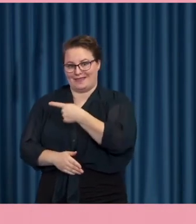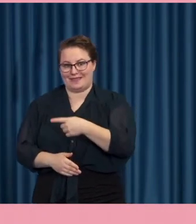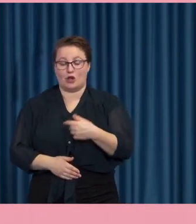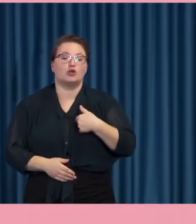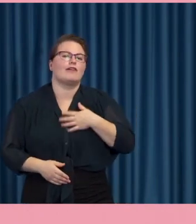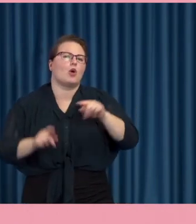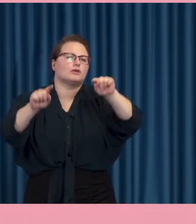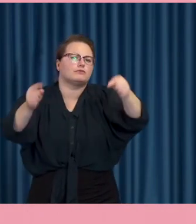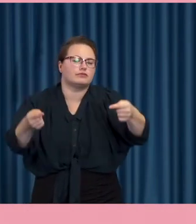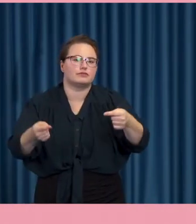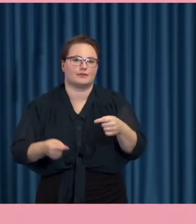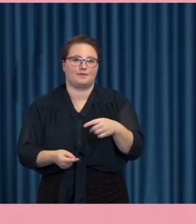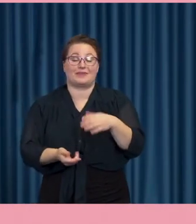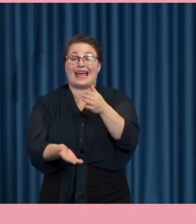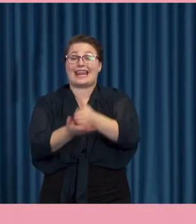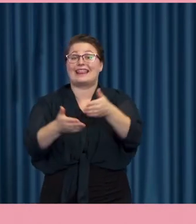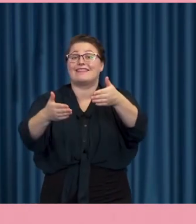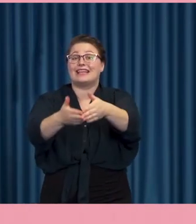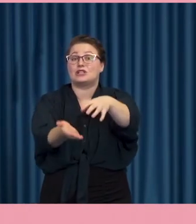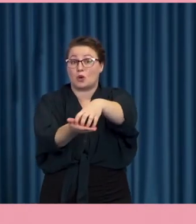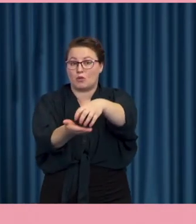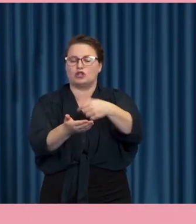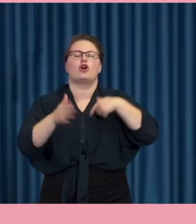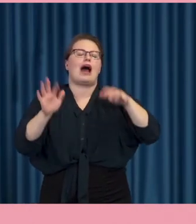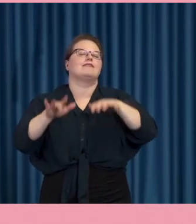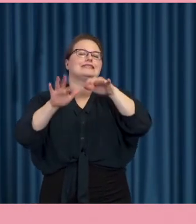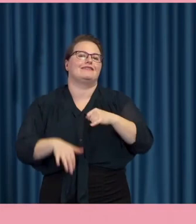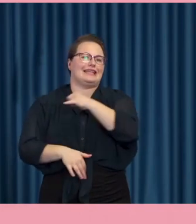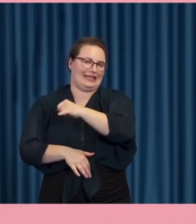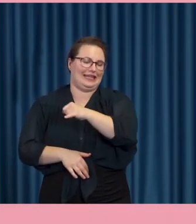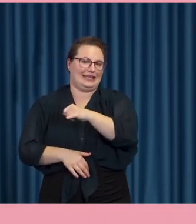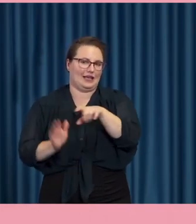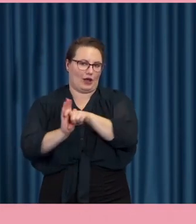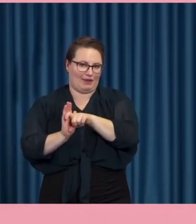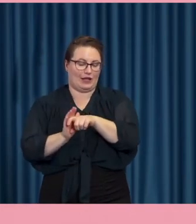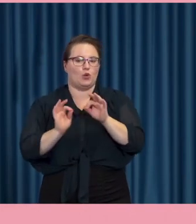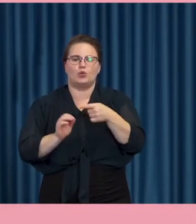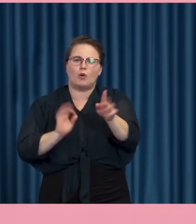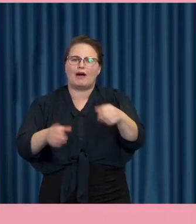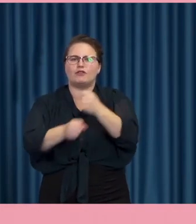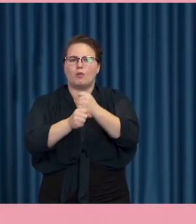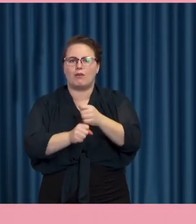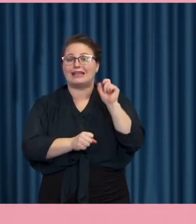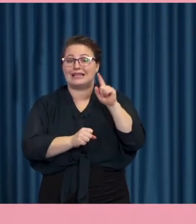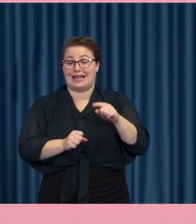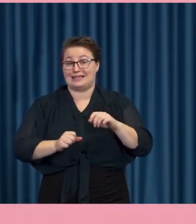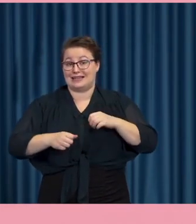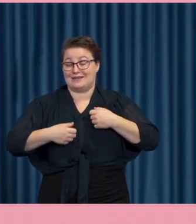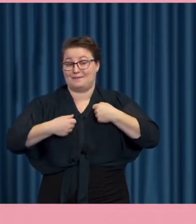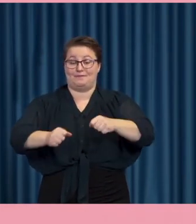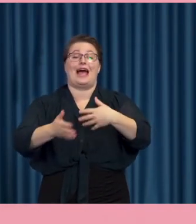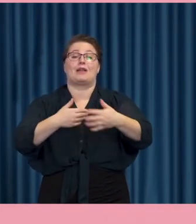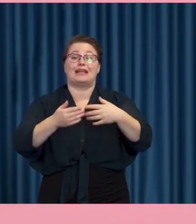det men Rättvik har jag också skrivit om hur Rättvik har jobbat med digitaliseringsarbete i hela